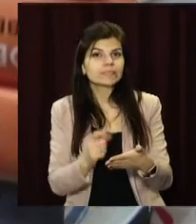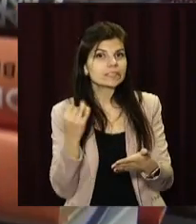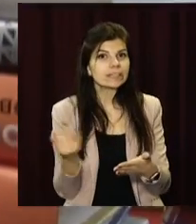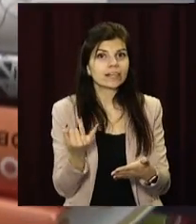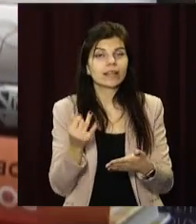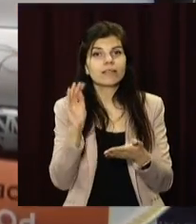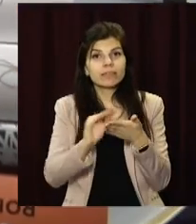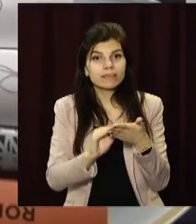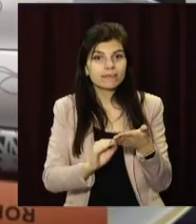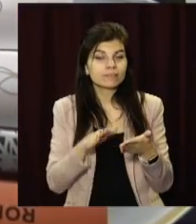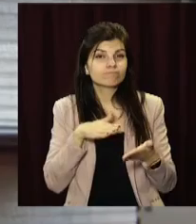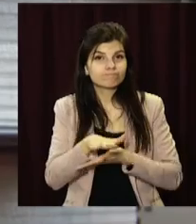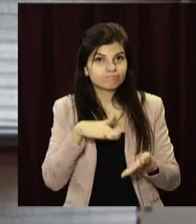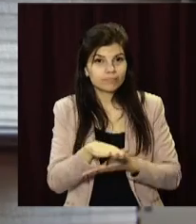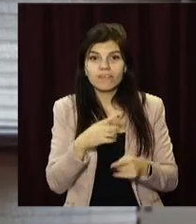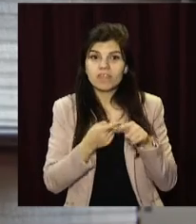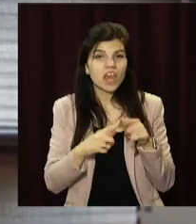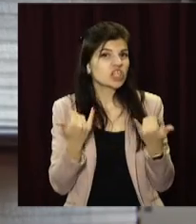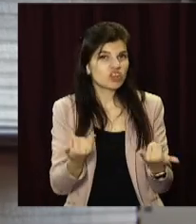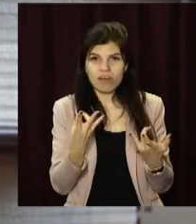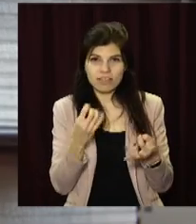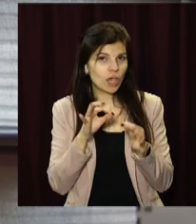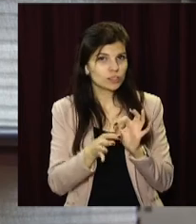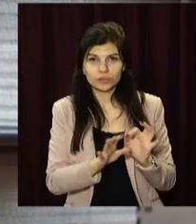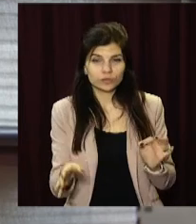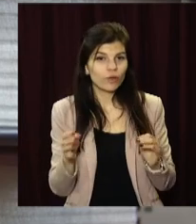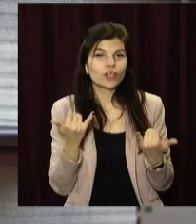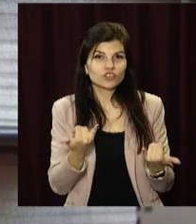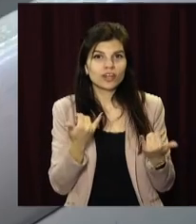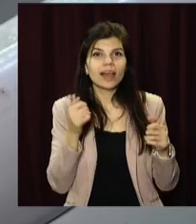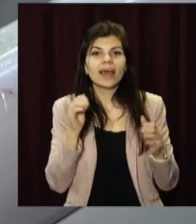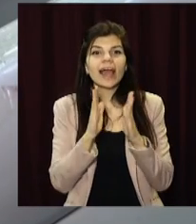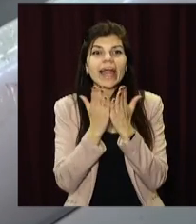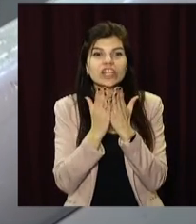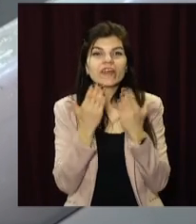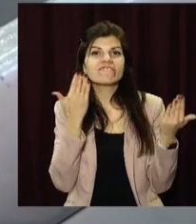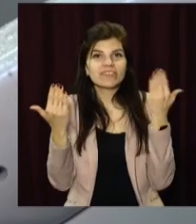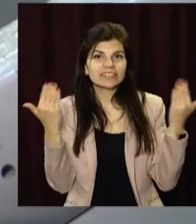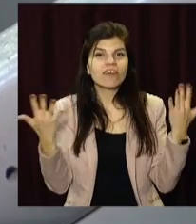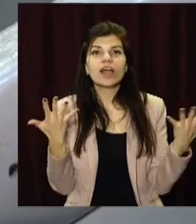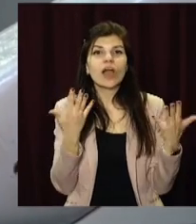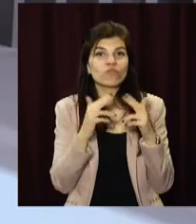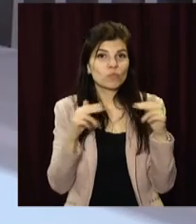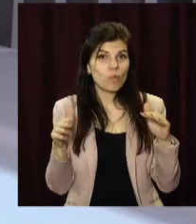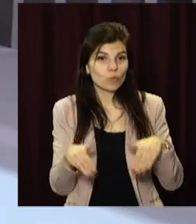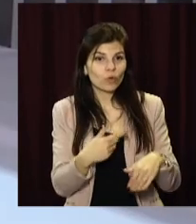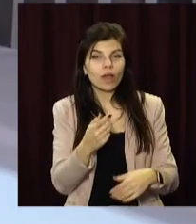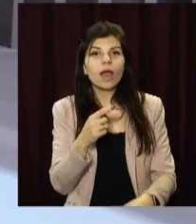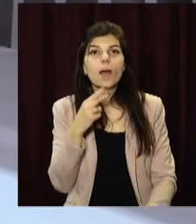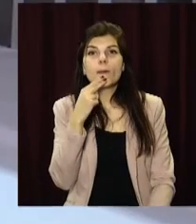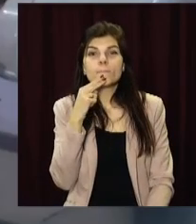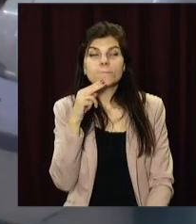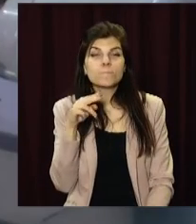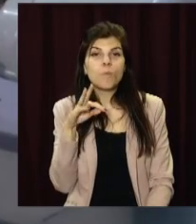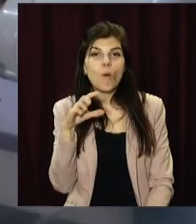Надрукувати їх зараз запевняють нескладно, а за допомогою масштабних книжкових фестивалів, що проходять у Дніпрі, «Поезія» швидко